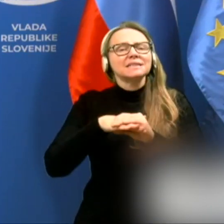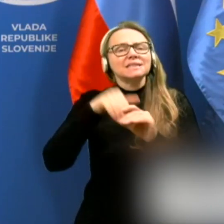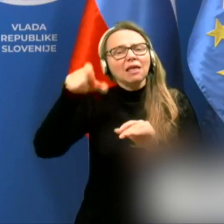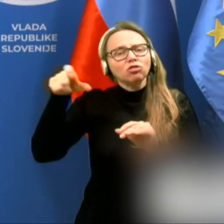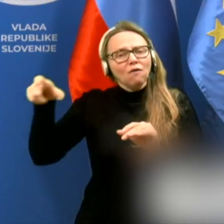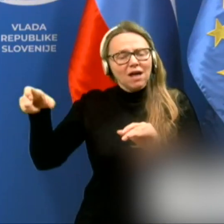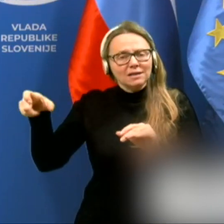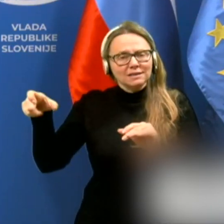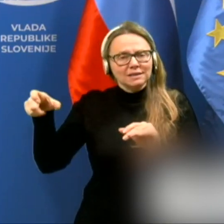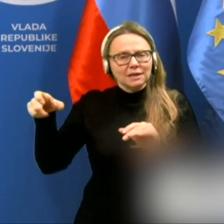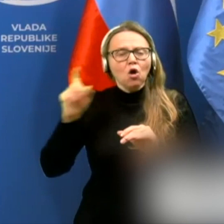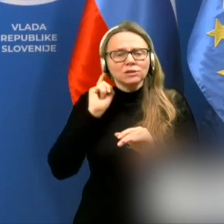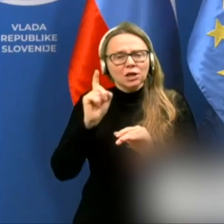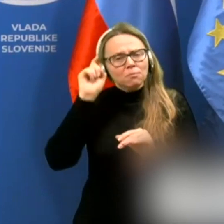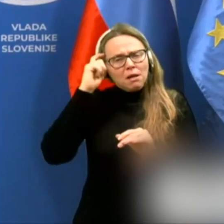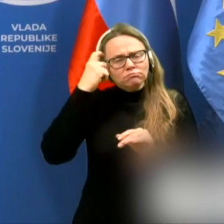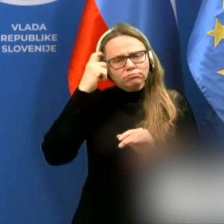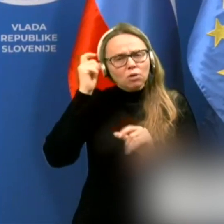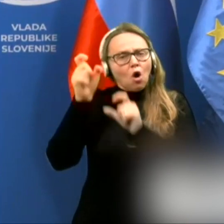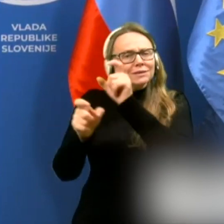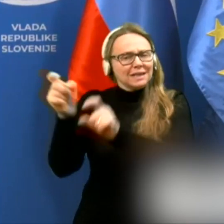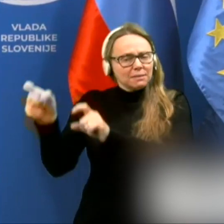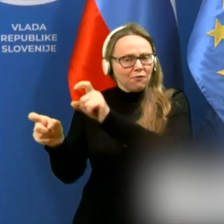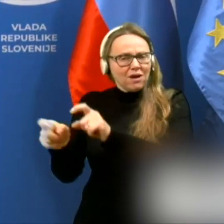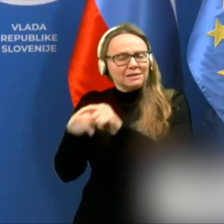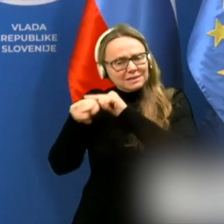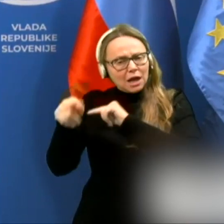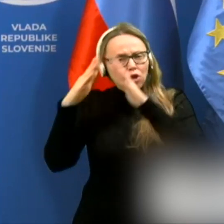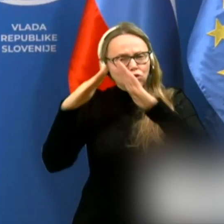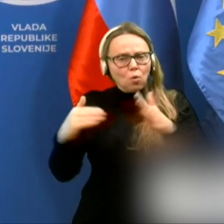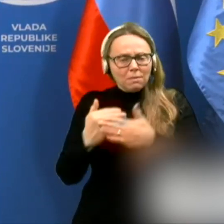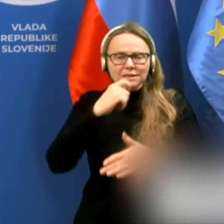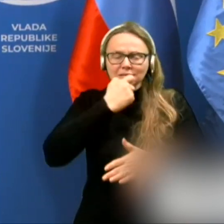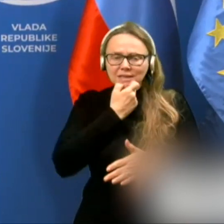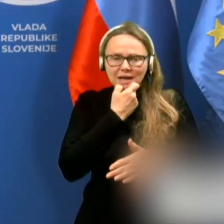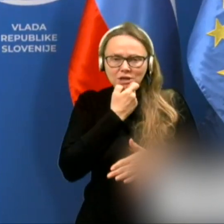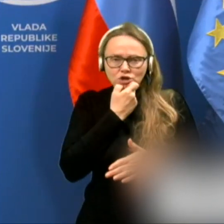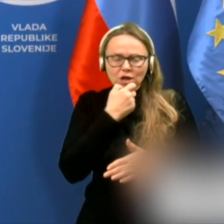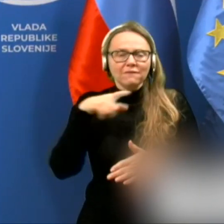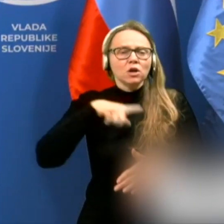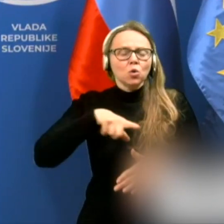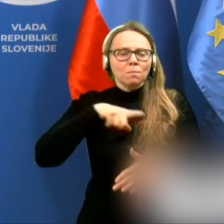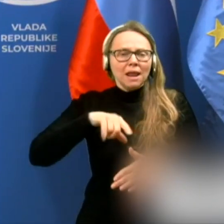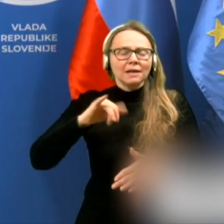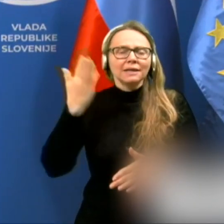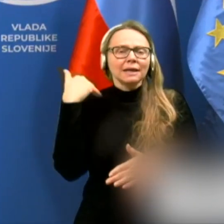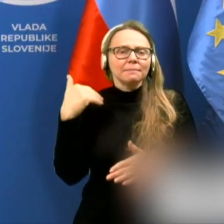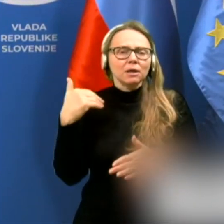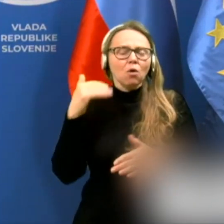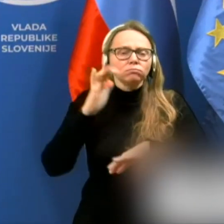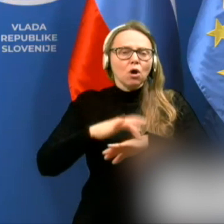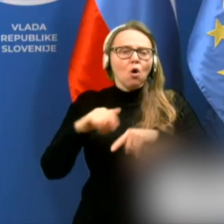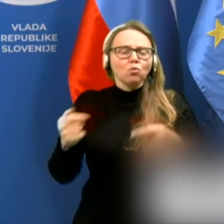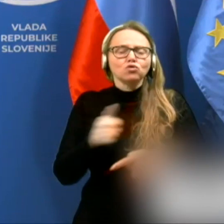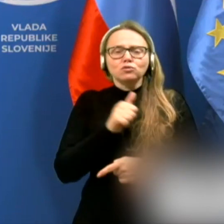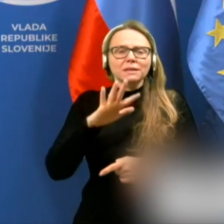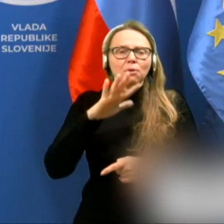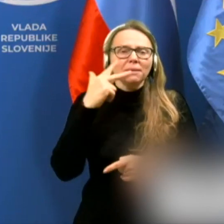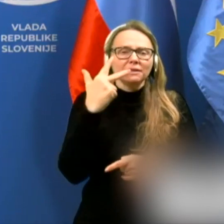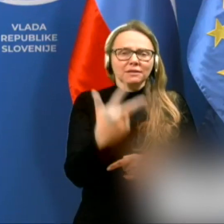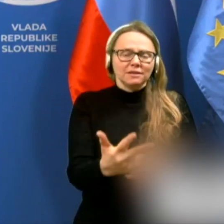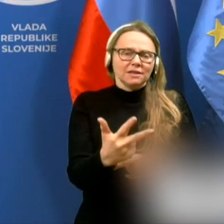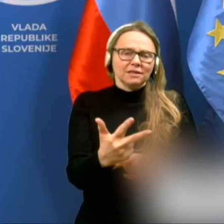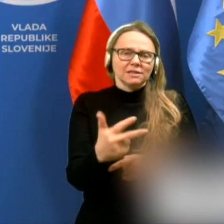oziroma oskrbovanci tamkajšnega doma za starejše. V Ljubljani je bilo okužb le 35,